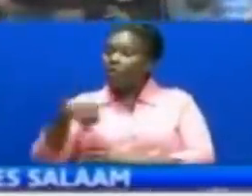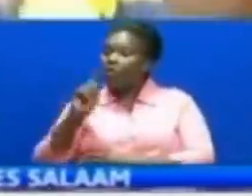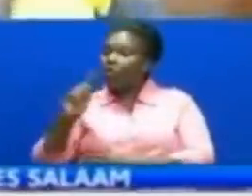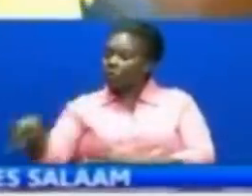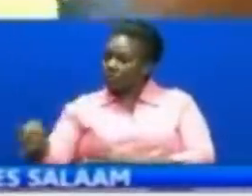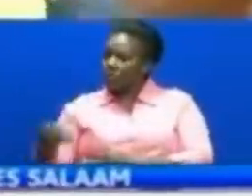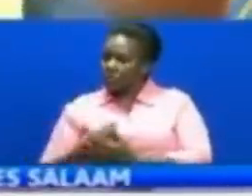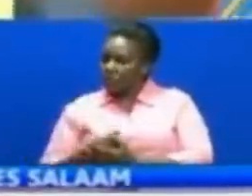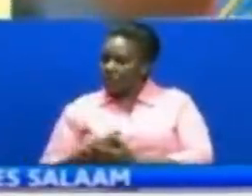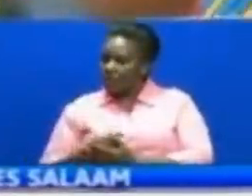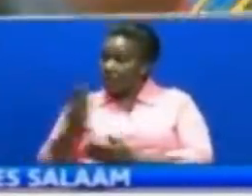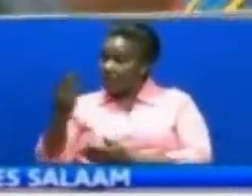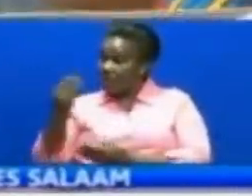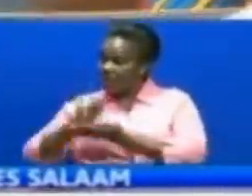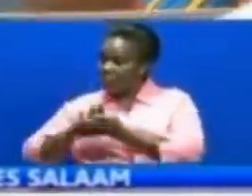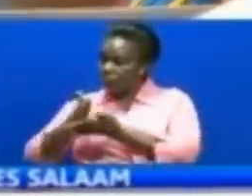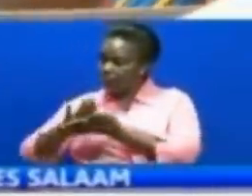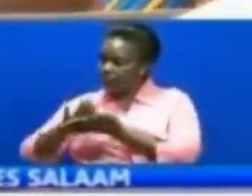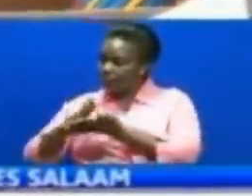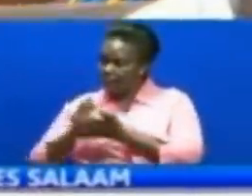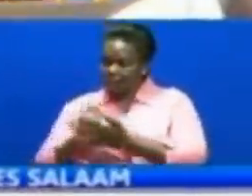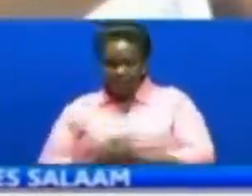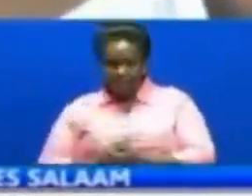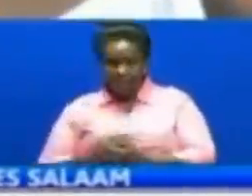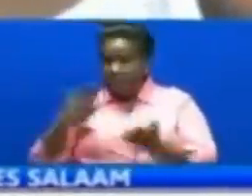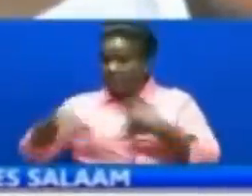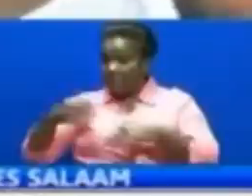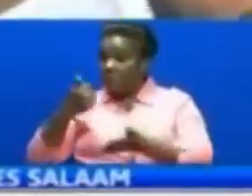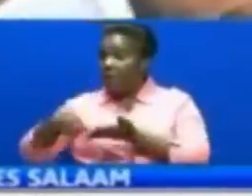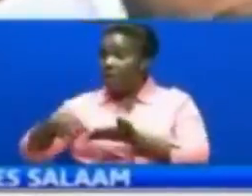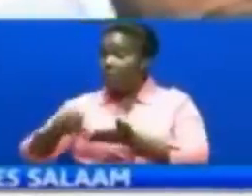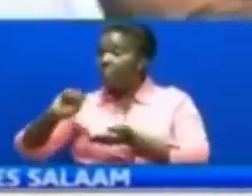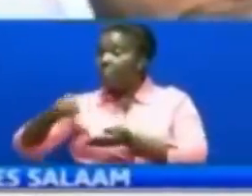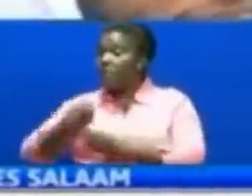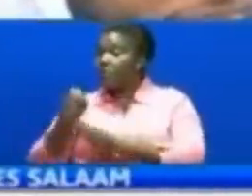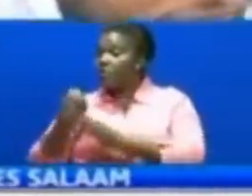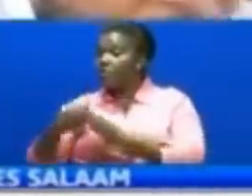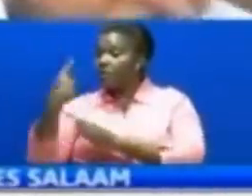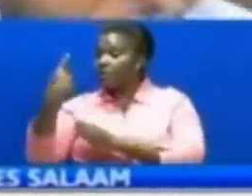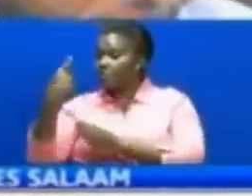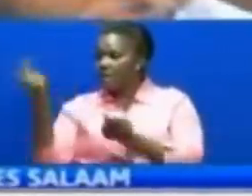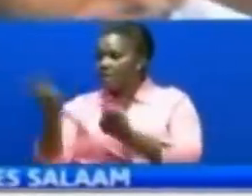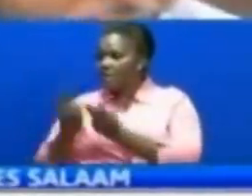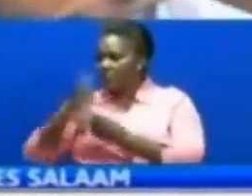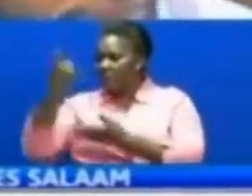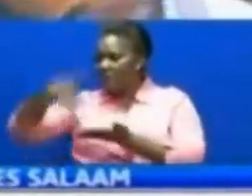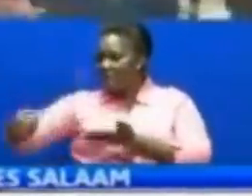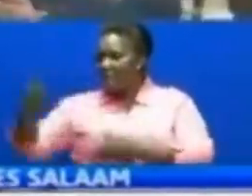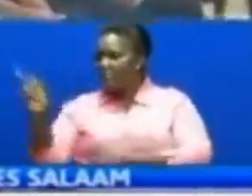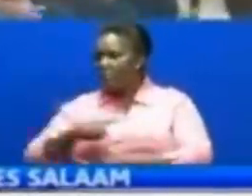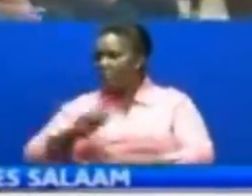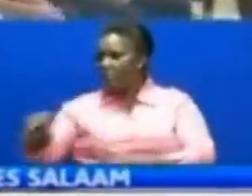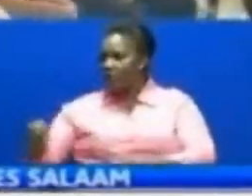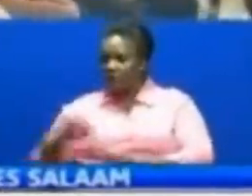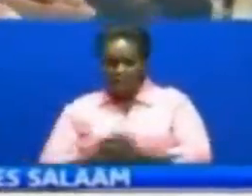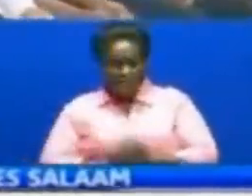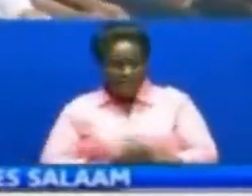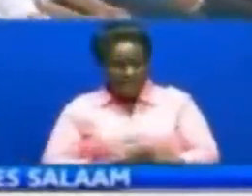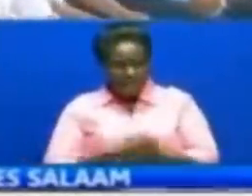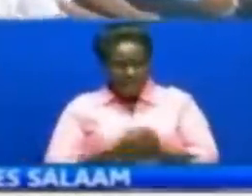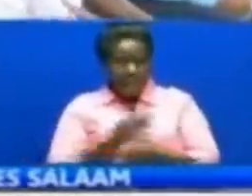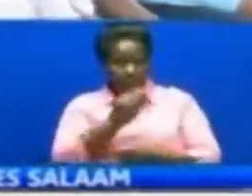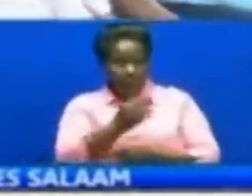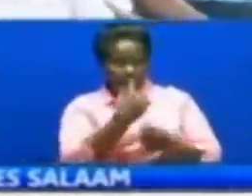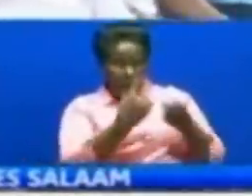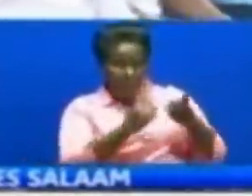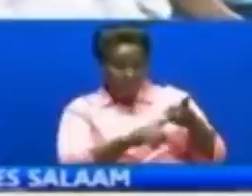hiyo Imeamuru mashitaki wa huyo kulipa kiasi cha shilingi milioni miamoja Kama faini ya kosa hilo Katika shitaka lapili la